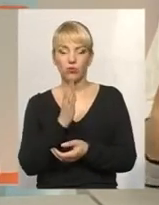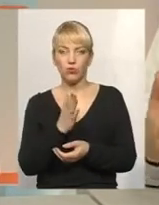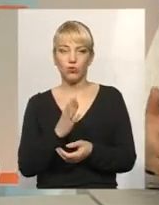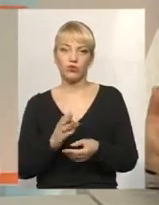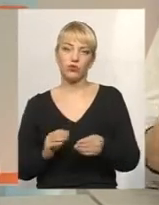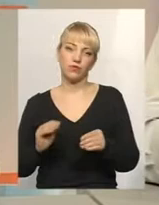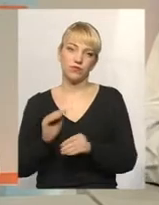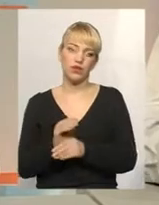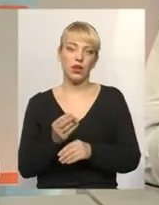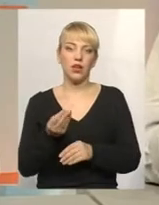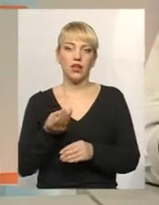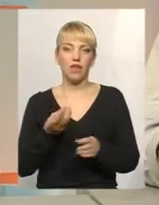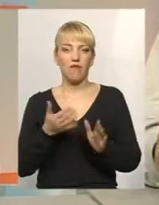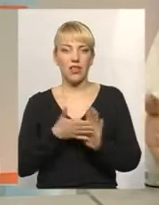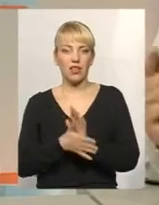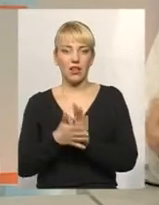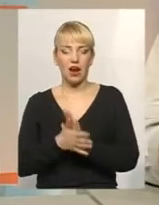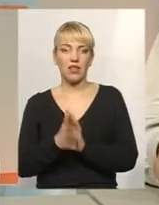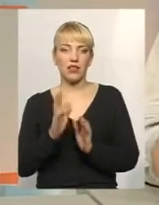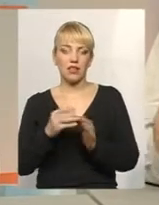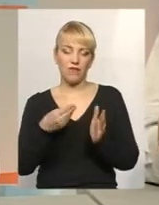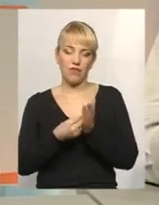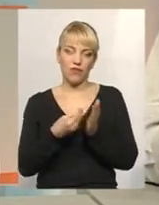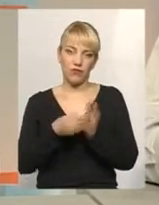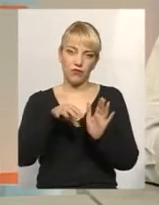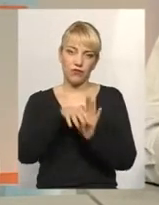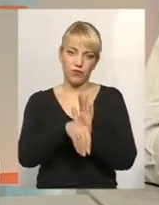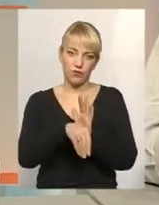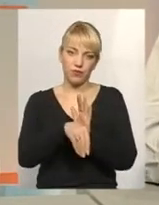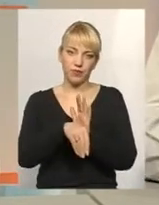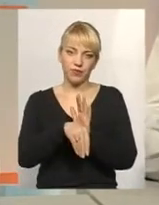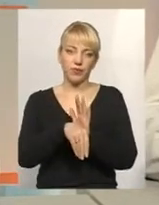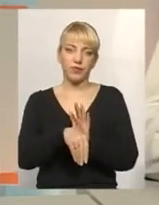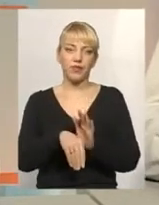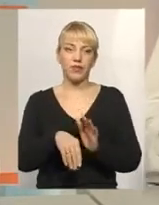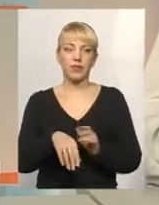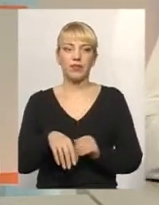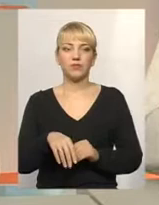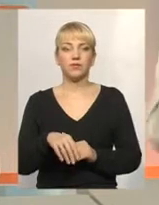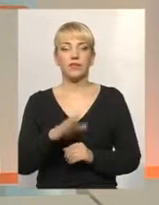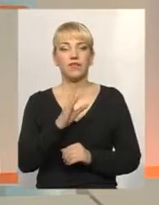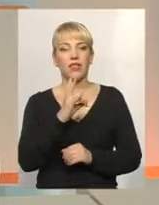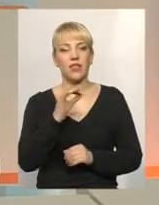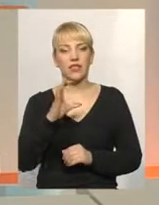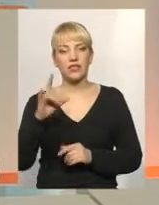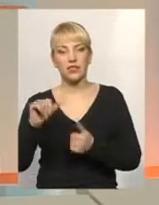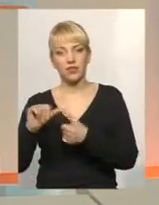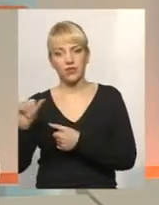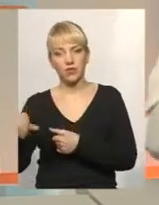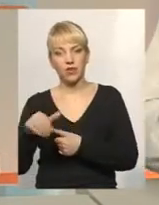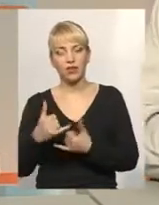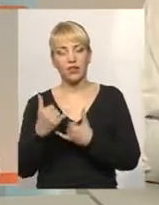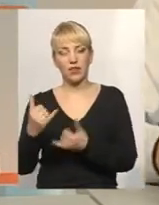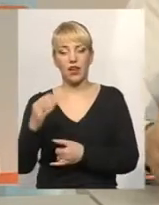додаткові витрати і будуть в тариф, в даному випадку, саме в тариф, а не в внески того, що внески для ОСББ,